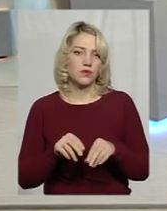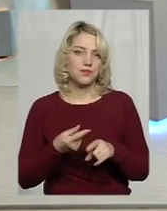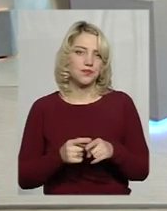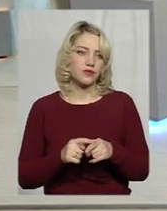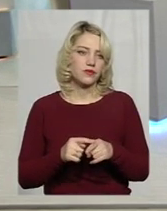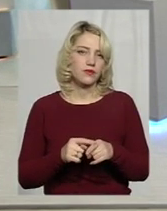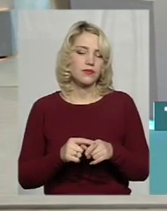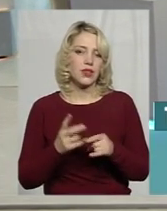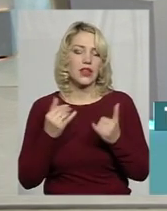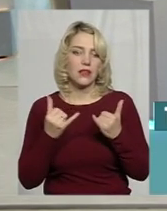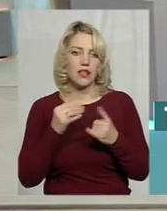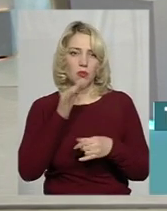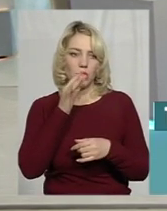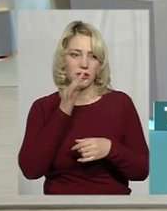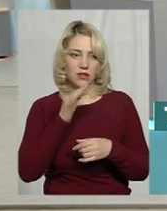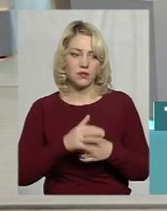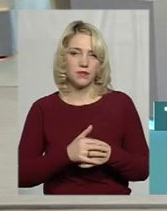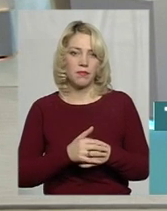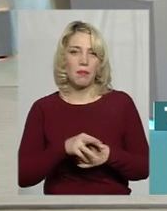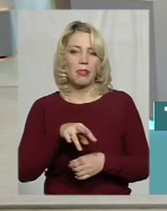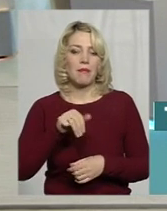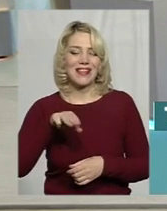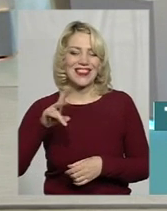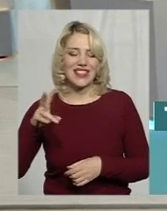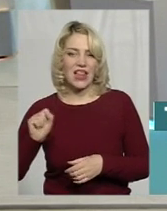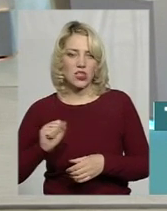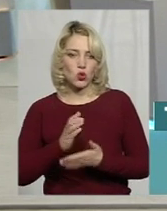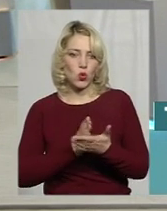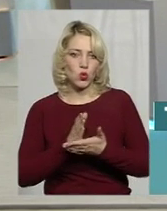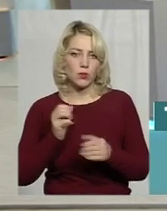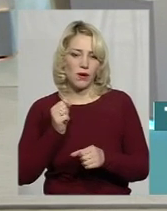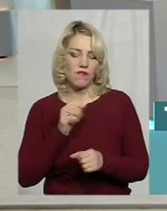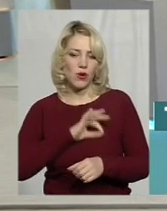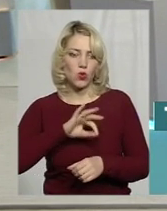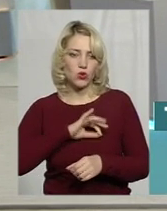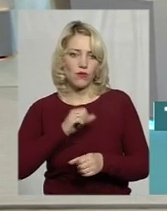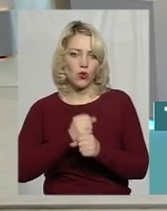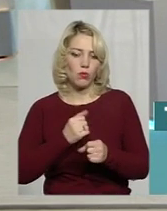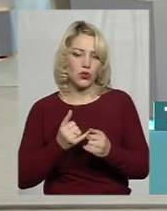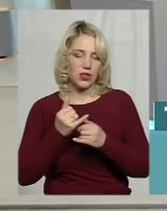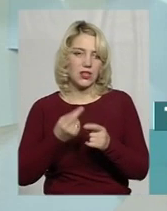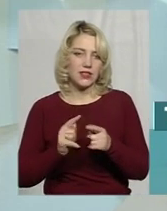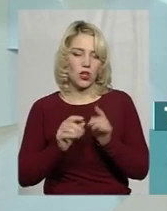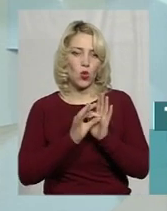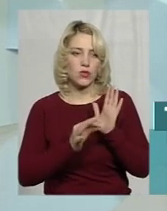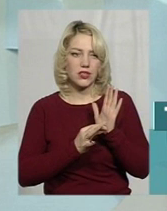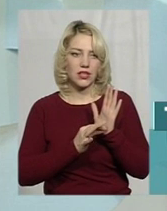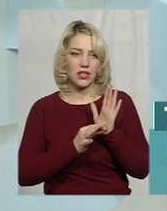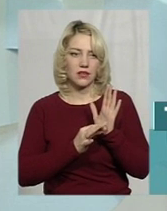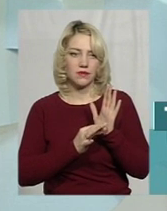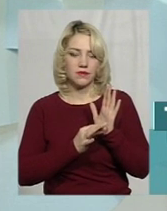На даний момент митна служба використовує в роботі для цієї оцінки, так званої,